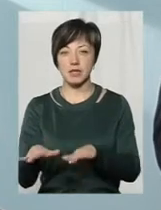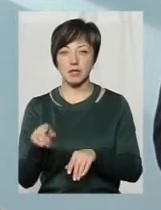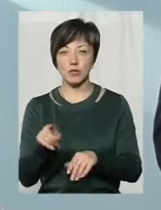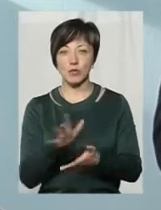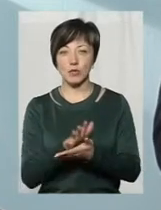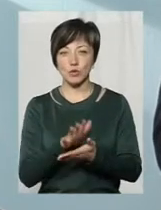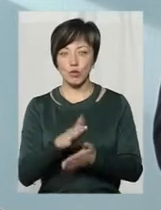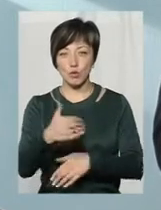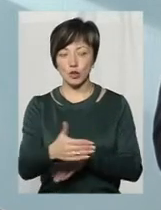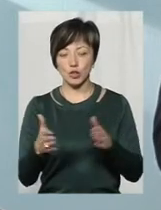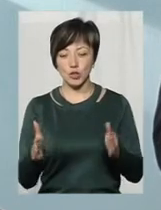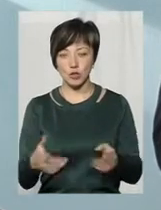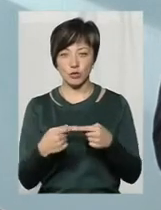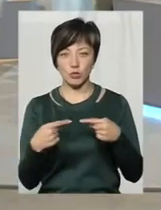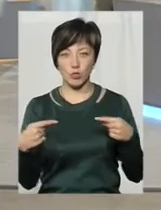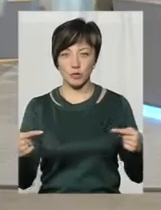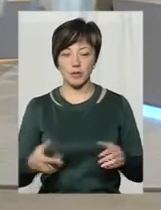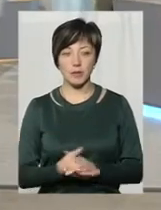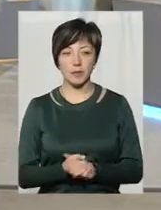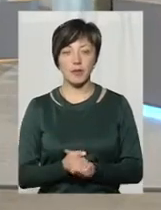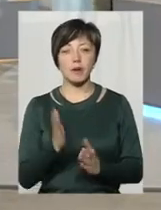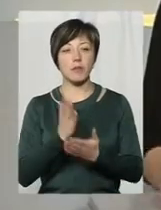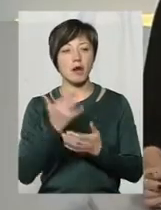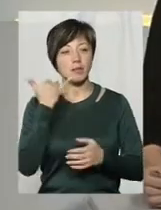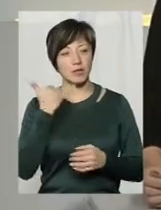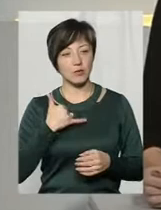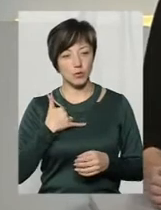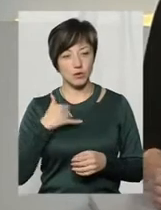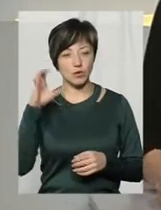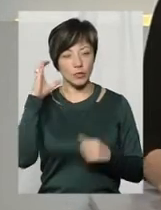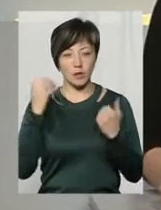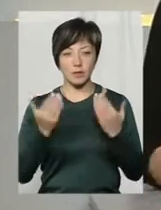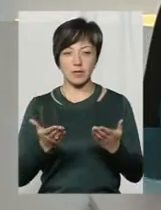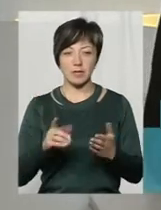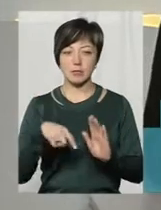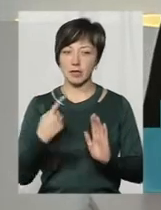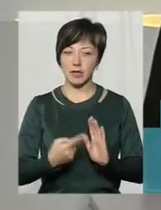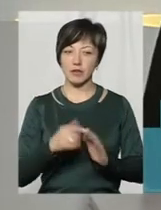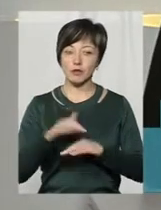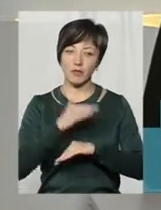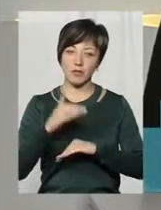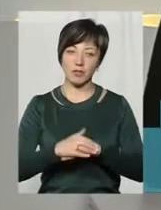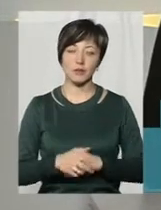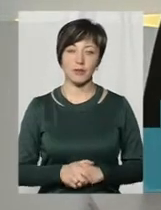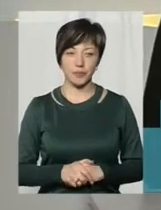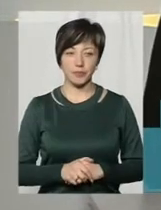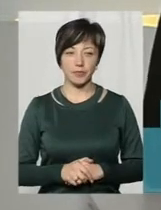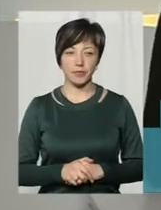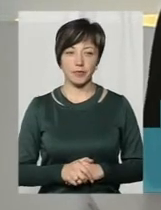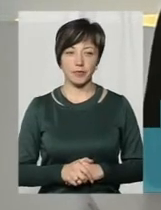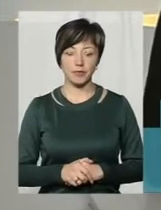мусорні бачки і тому подібне. Я вам дякую, але маємо телефонний дзвінок, послухаємо запитання. Добрий вечір, слухаємо вас.